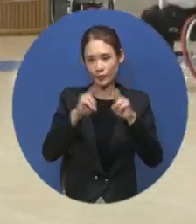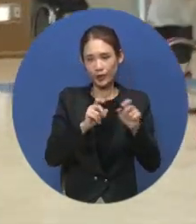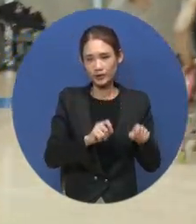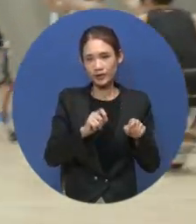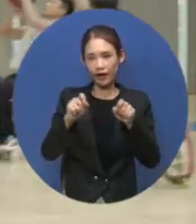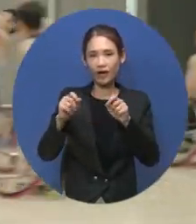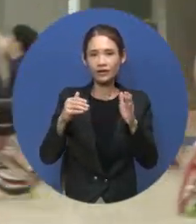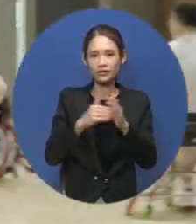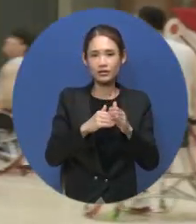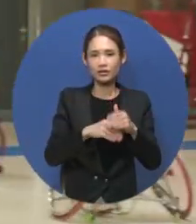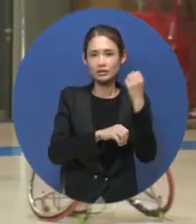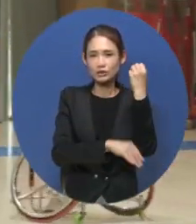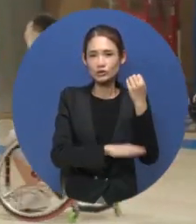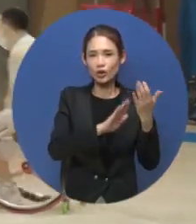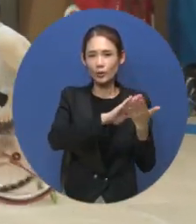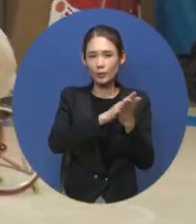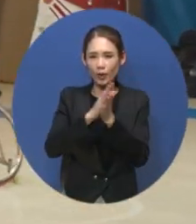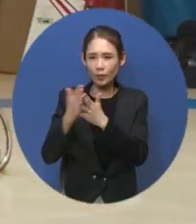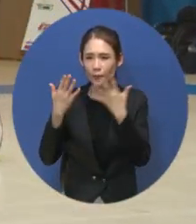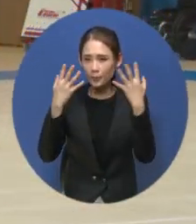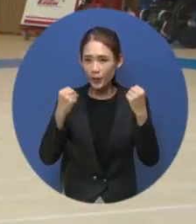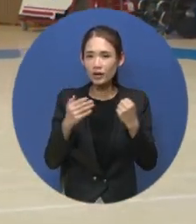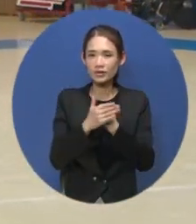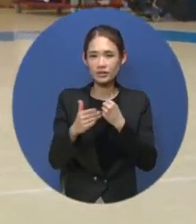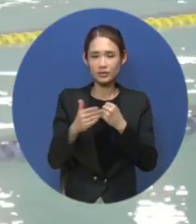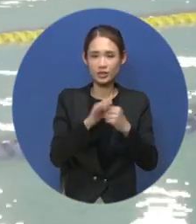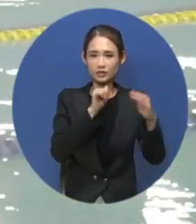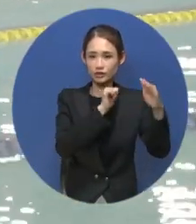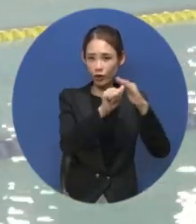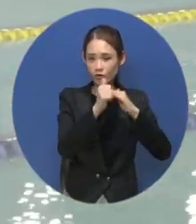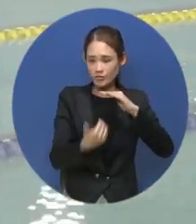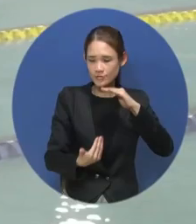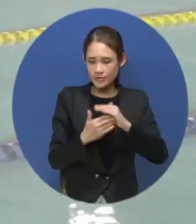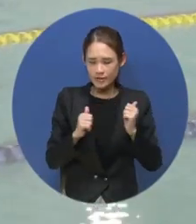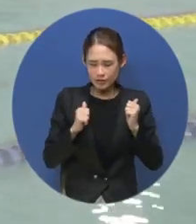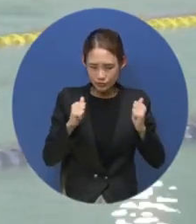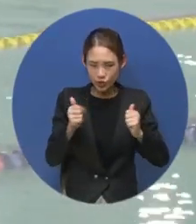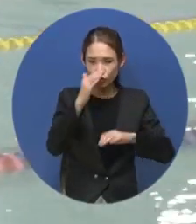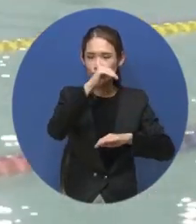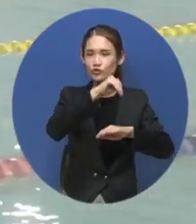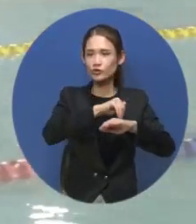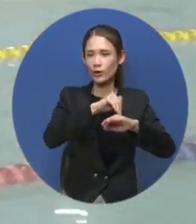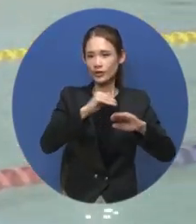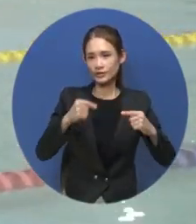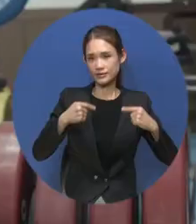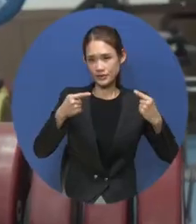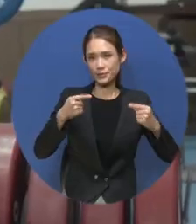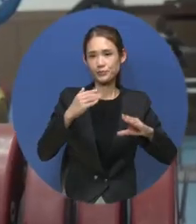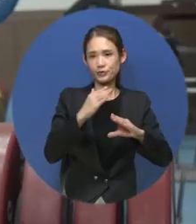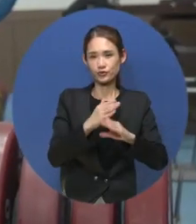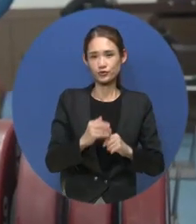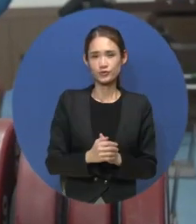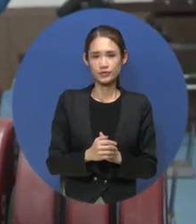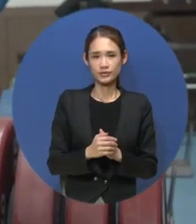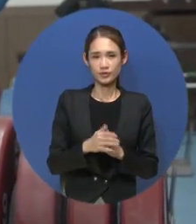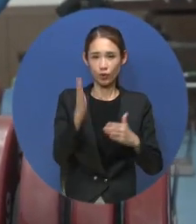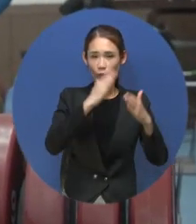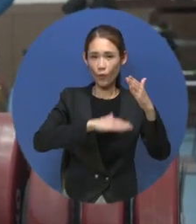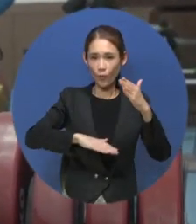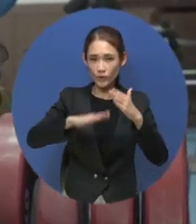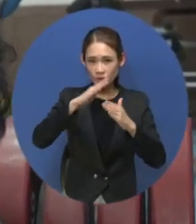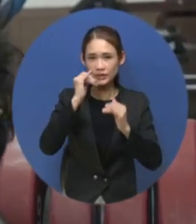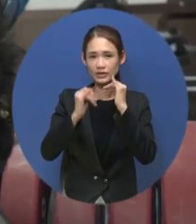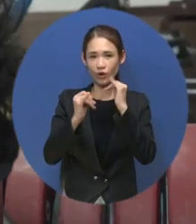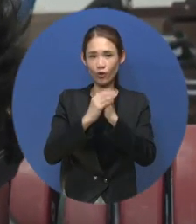기존과 많은 변동이 생겼지만 선수들은 최선을 다해 훈련에 임하고 있습니다. 이날 공식 기자에게